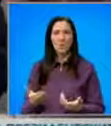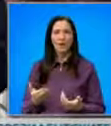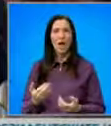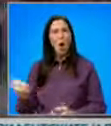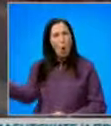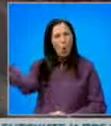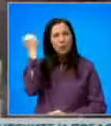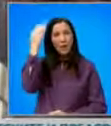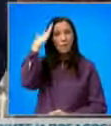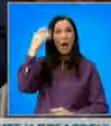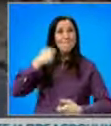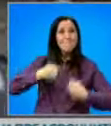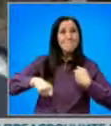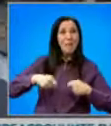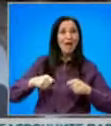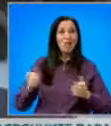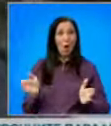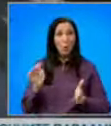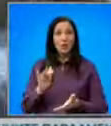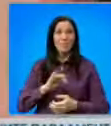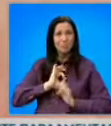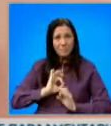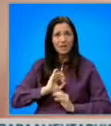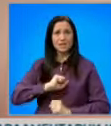Удариха ме по главата с метална котия. Наистина боли.